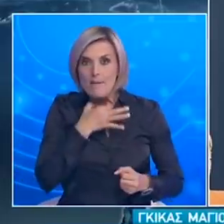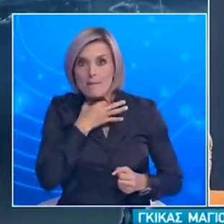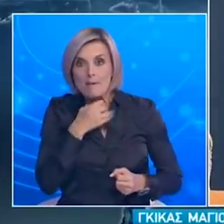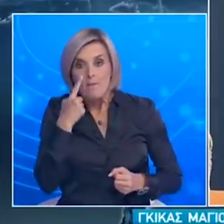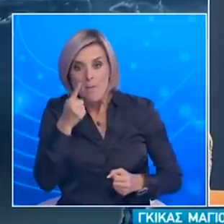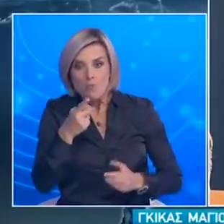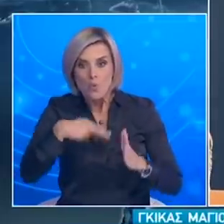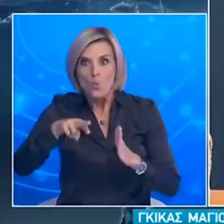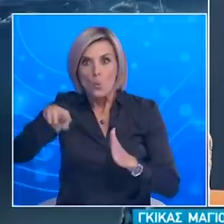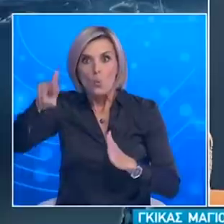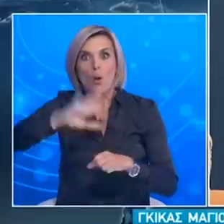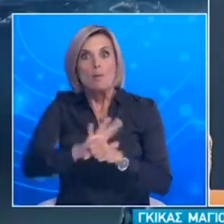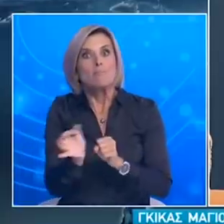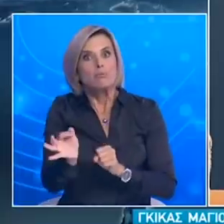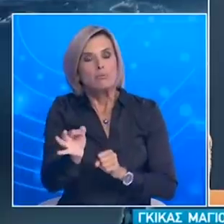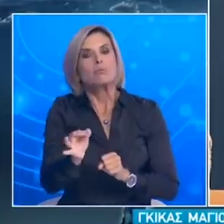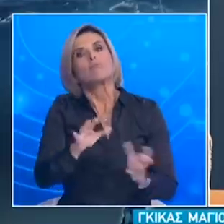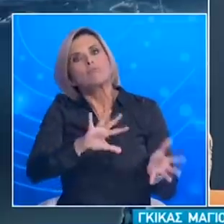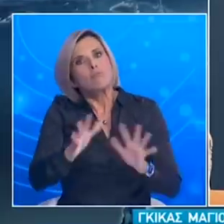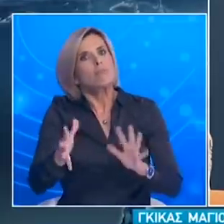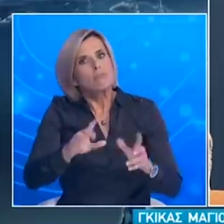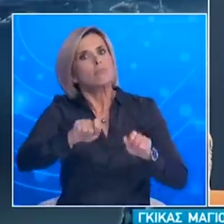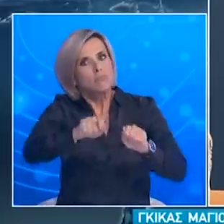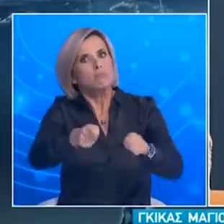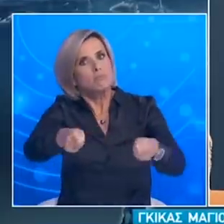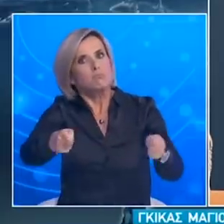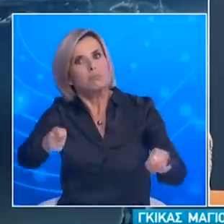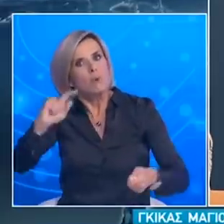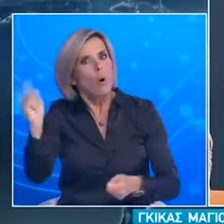περισσότερο τα πράγματα ναι είναι ένα σενάριο που θα μπορούσε να λειτουργήσει